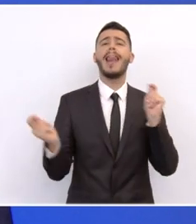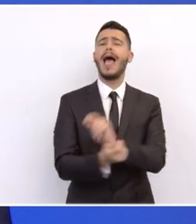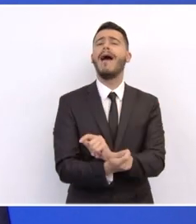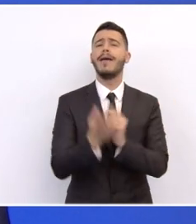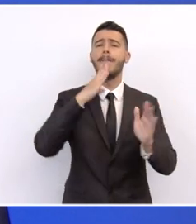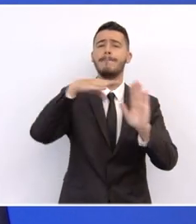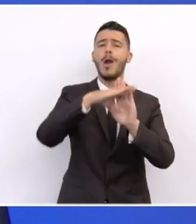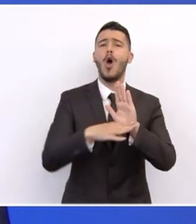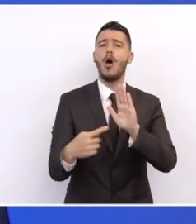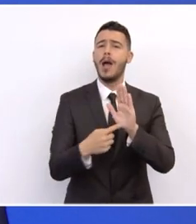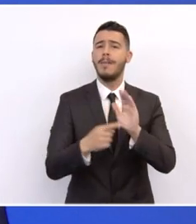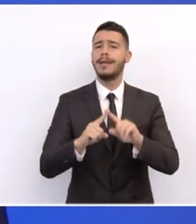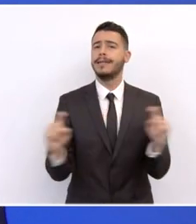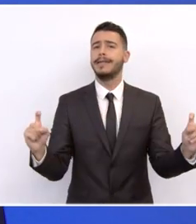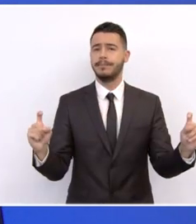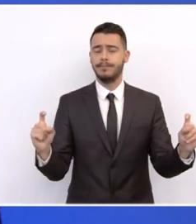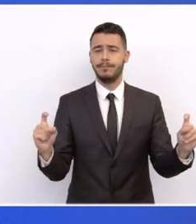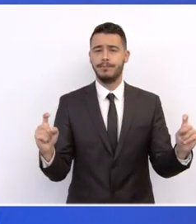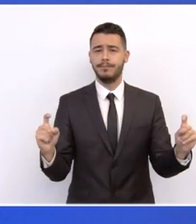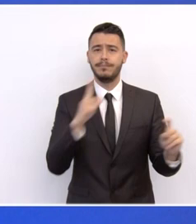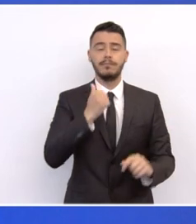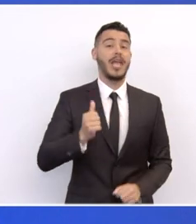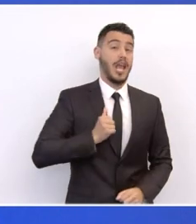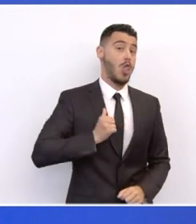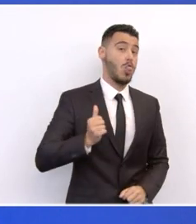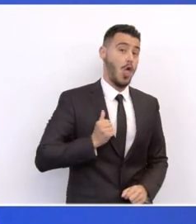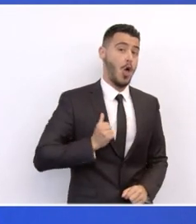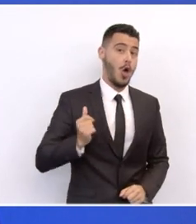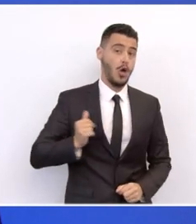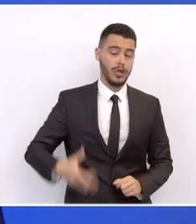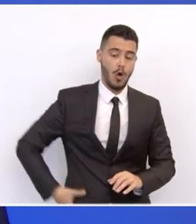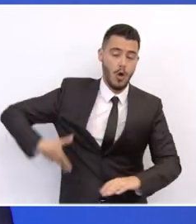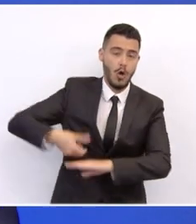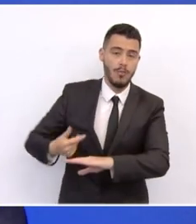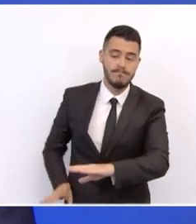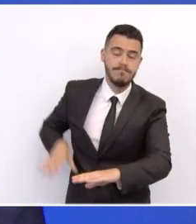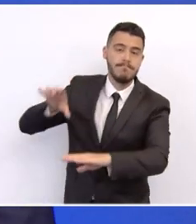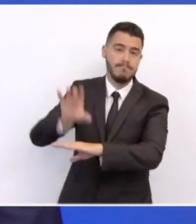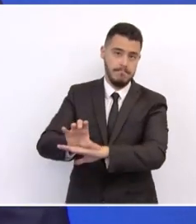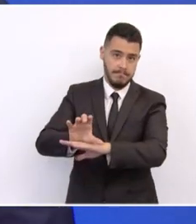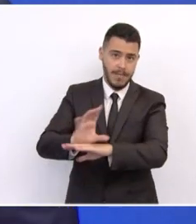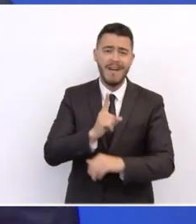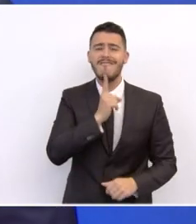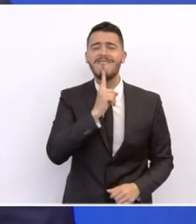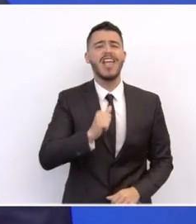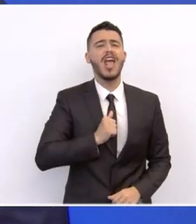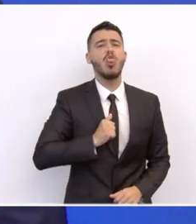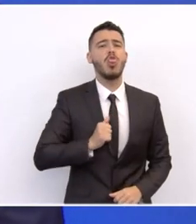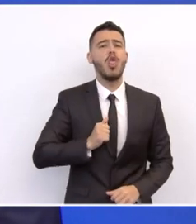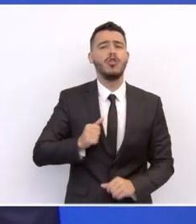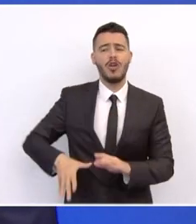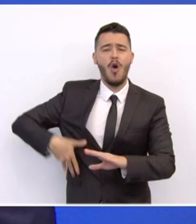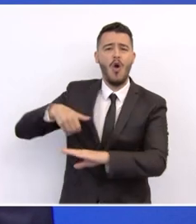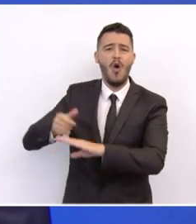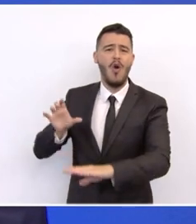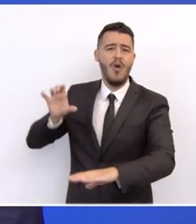αποτελούν αναπόδραστα ιδιωτικές επενδύσεις. Ιδιωτικές επενδύσεις, οι οποίες πρέπει